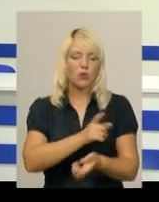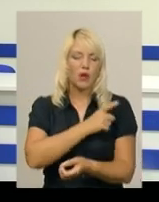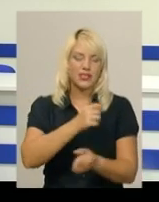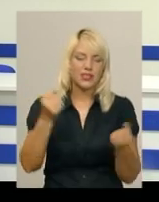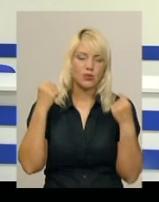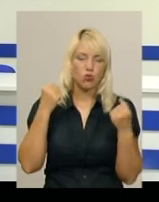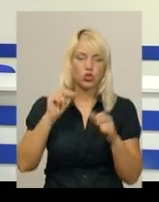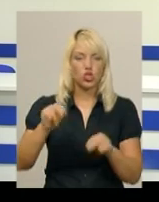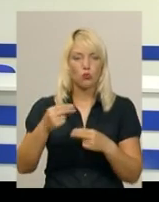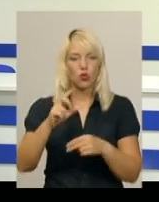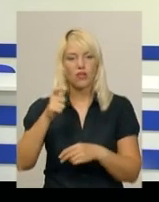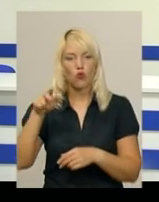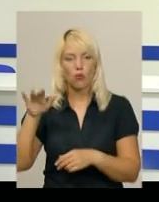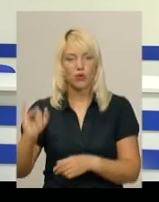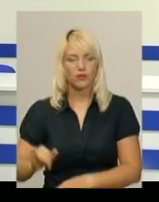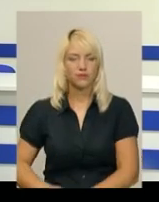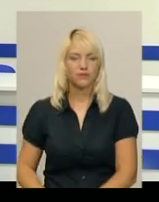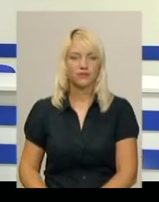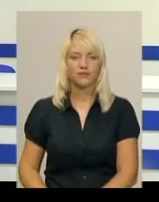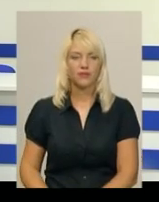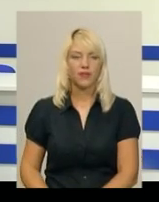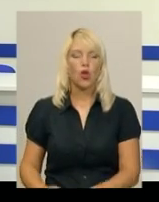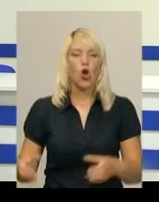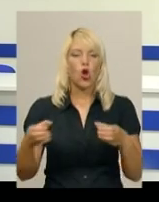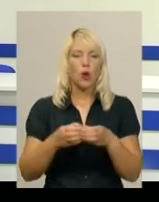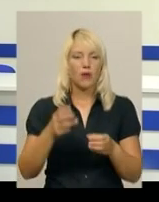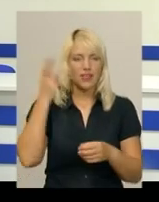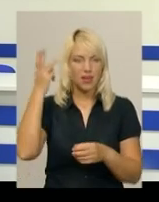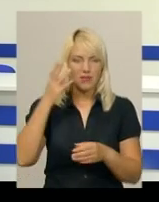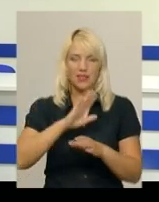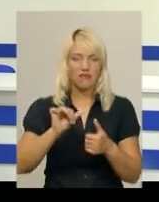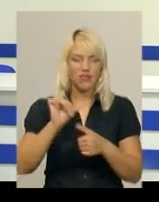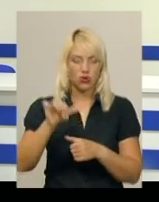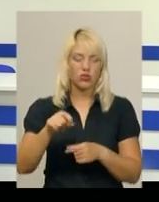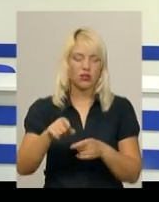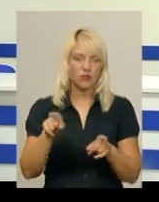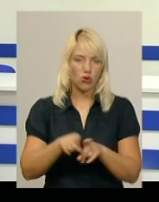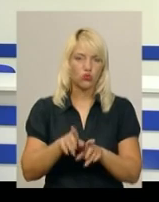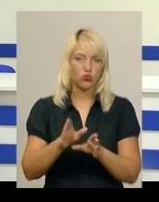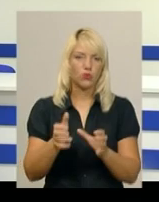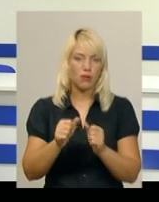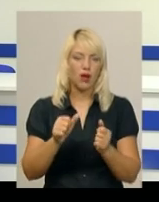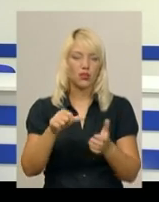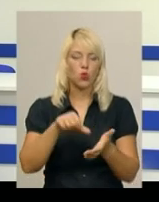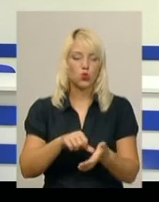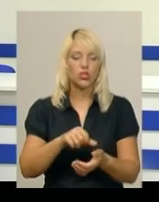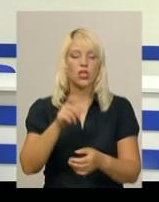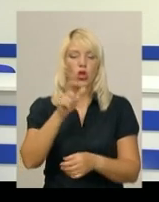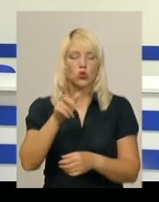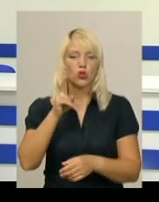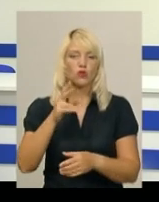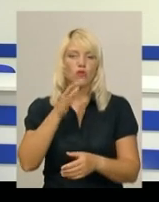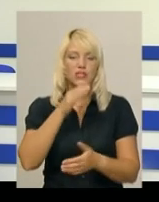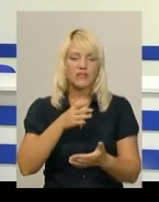і чемпіони Європи. Тобто команда «Хмельницький» виключення, там теж будуть приймати участь гравці, які в свій час досягли